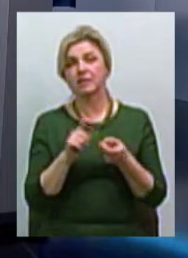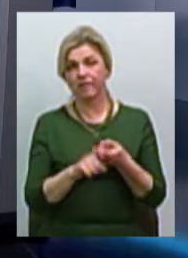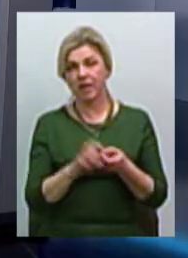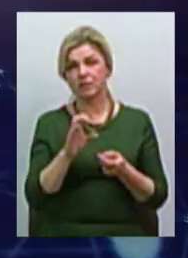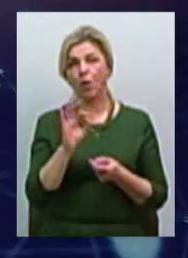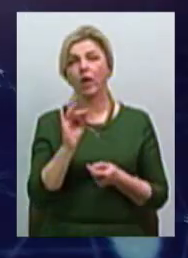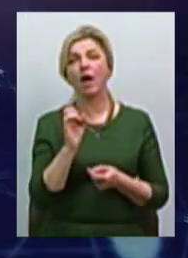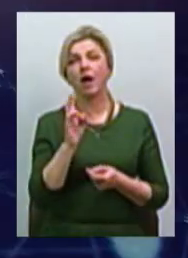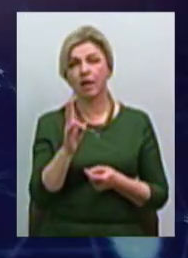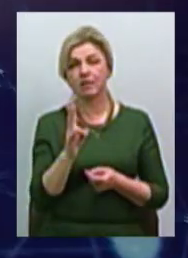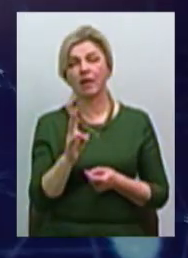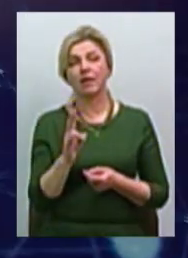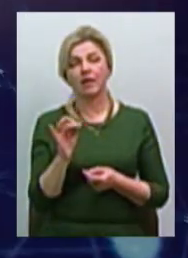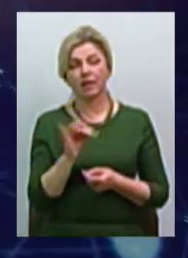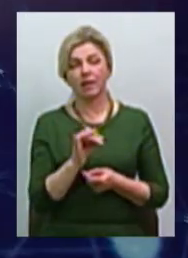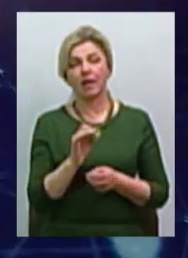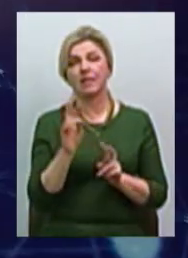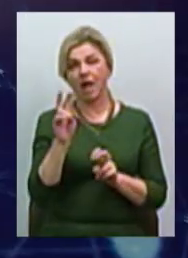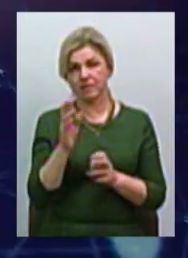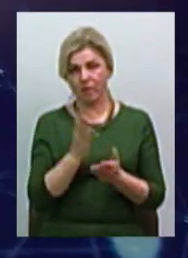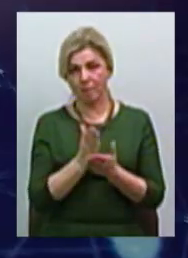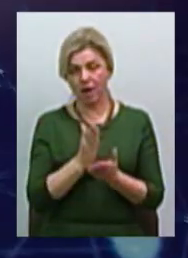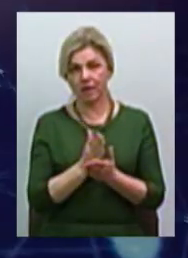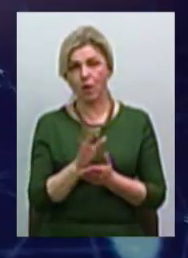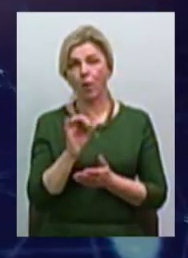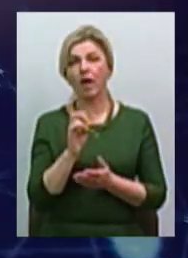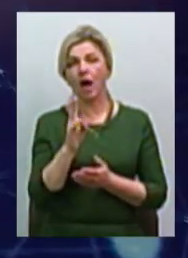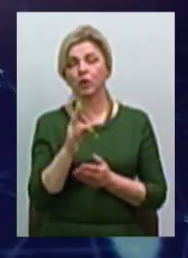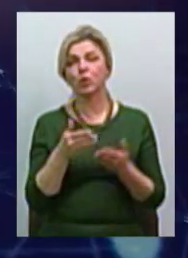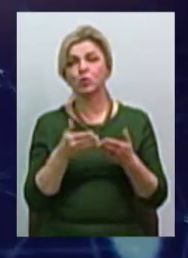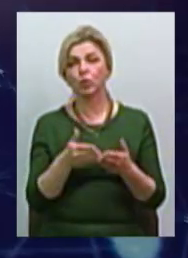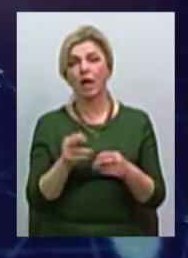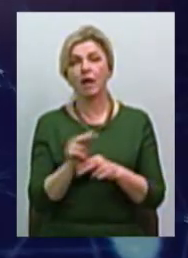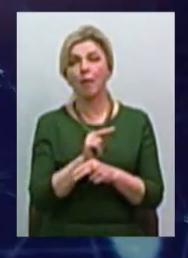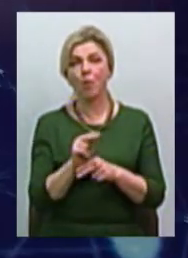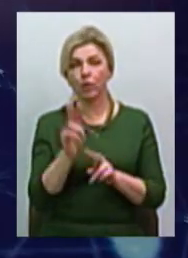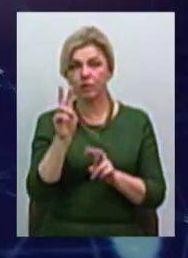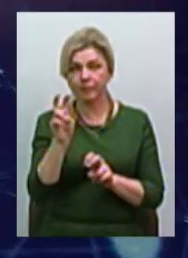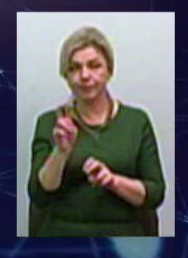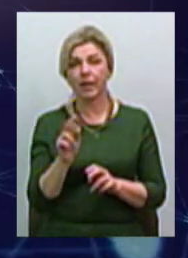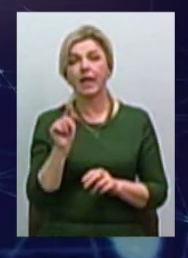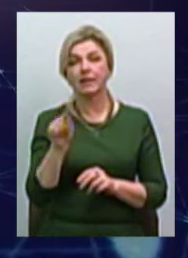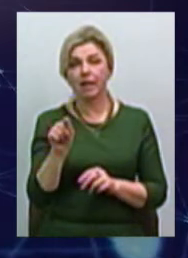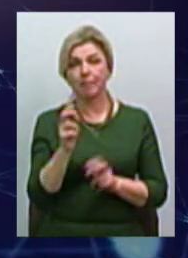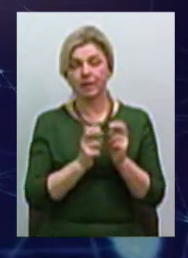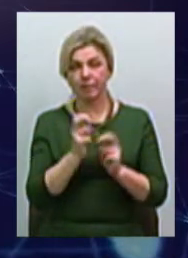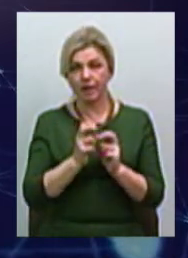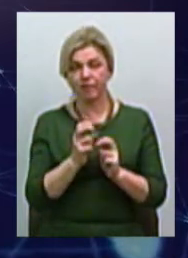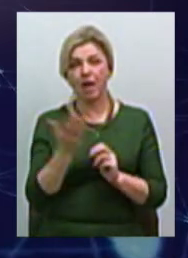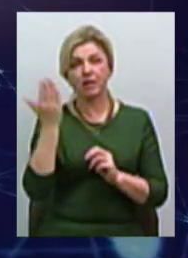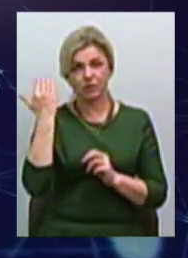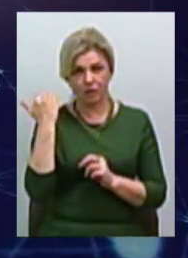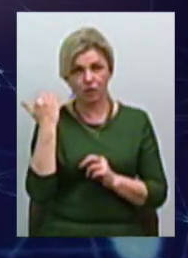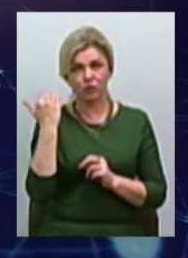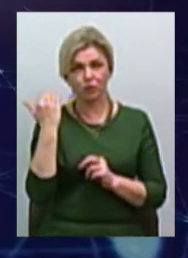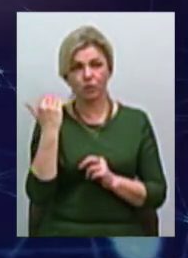із океаном, воно і назву, відповідно, має ТОВ «Океан судоремонт». Це саме те підприємство, котре свого часу,